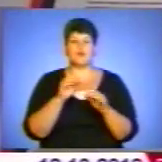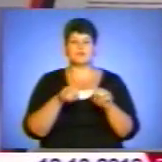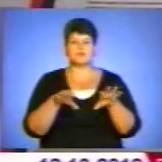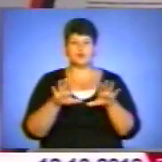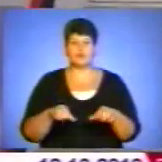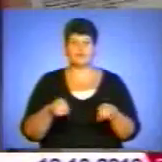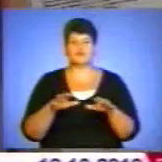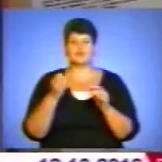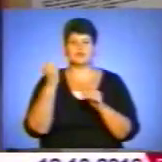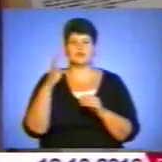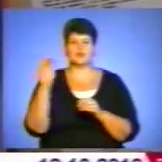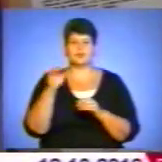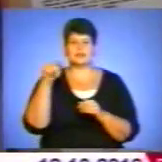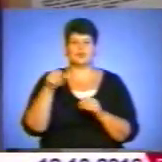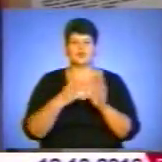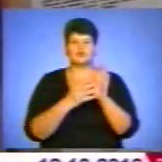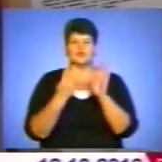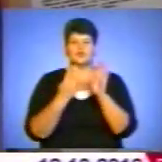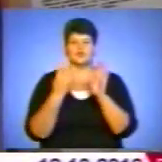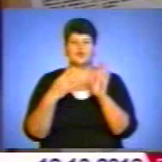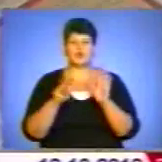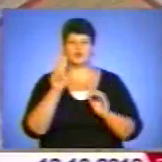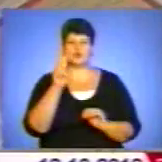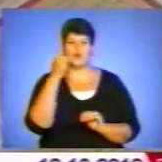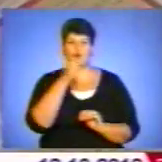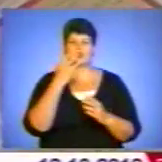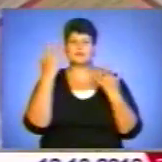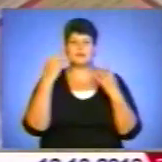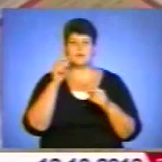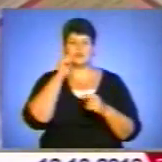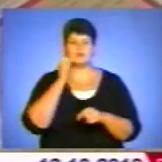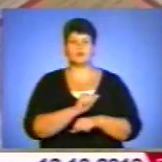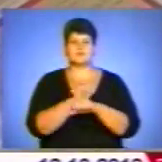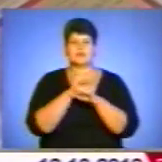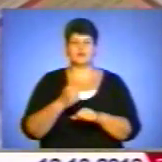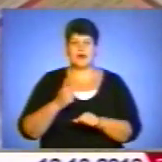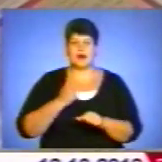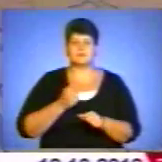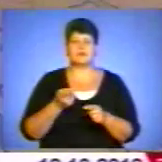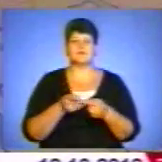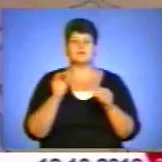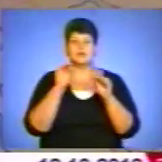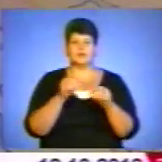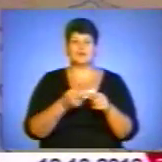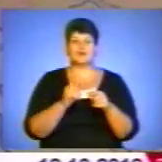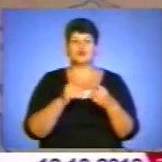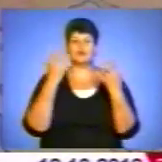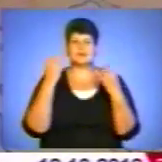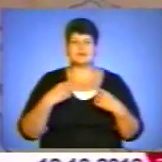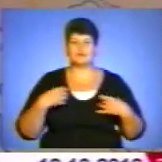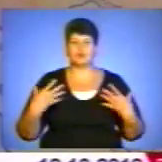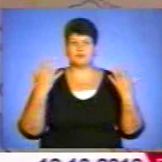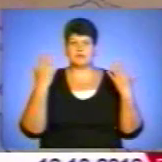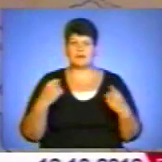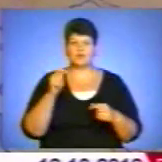жовтня 1942 року «Днем Української повстанської армії» та про встановлення цього дня «Святковим днем